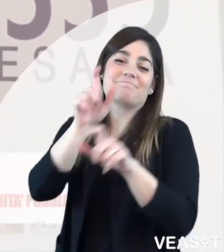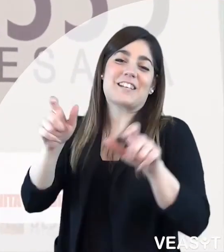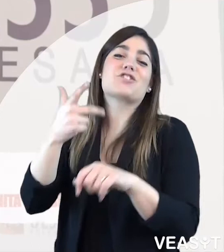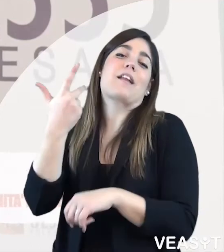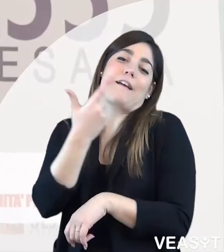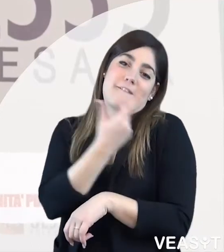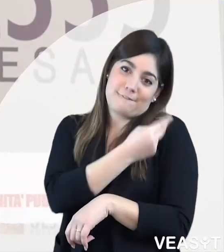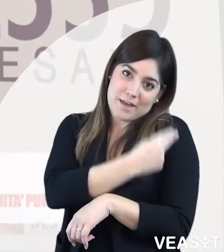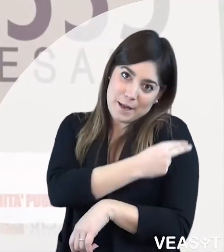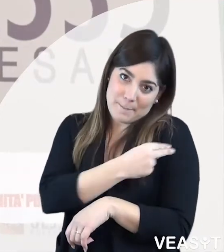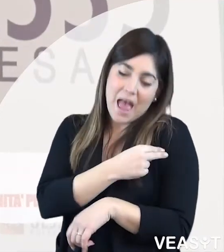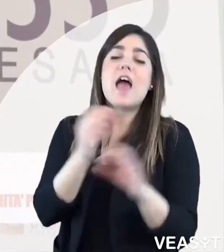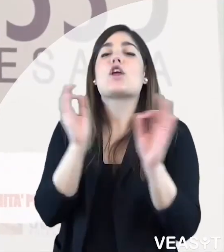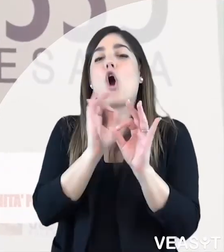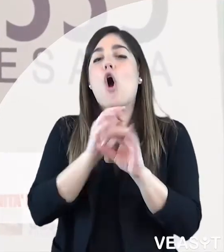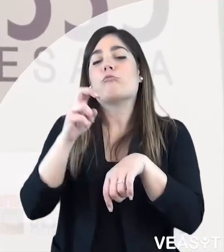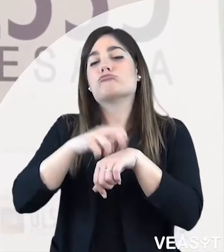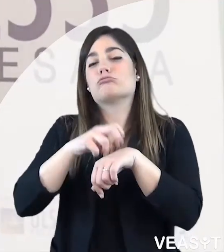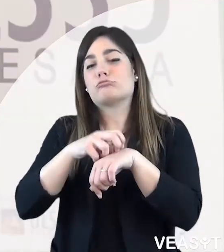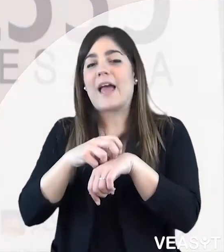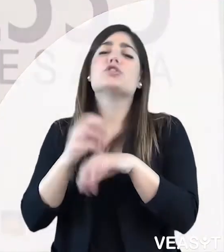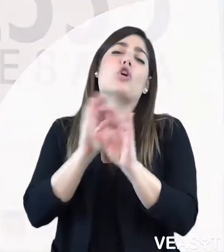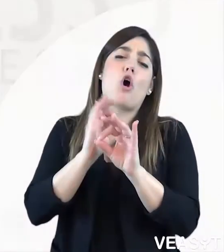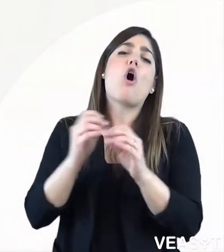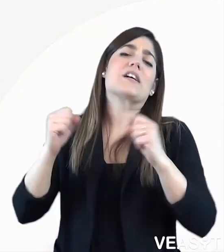sanitari e infermieri dei servizi vaccinali pubblici.